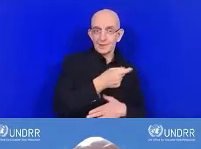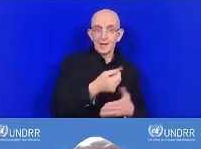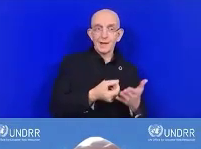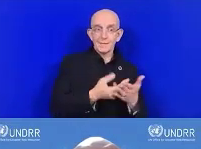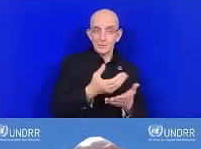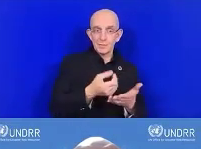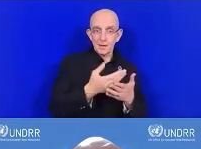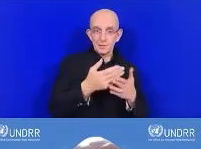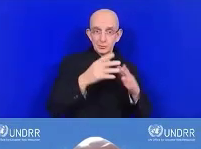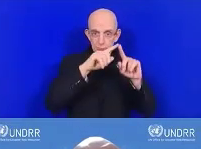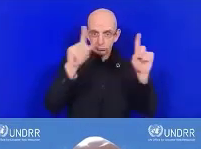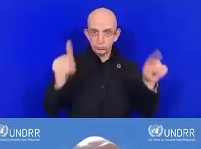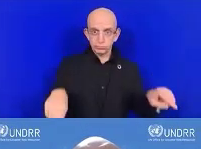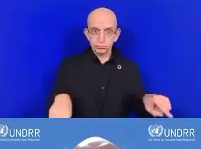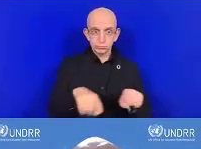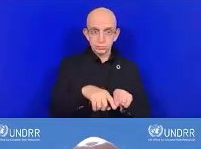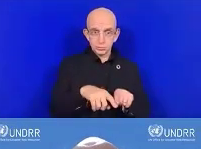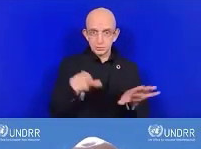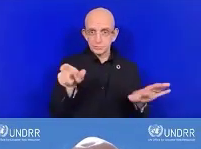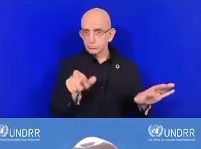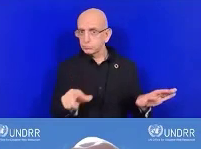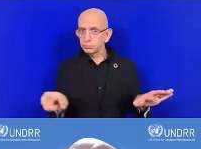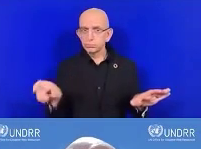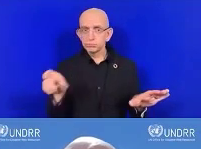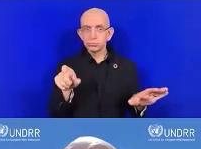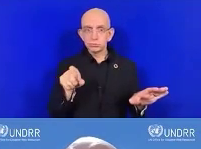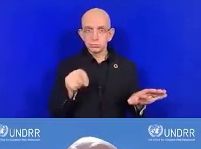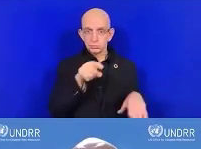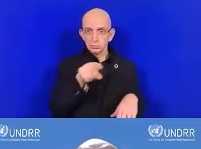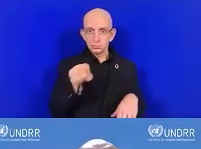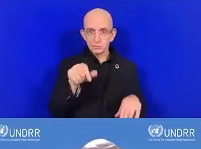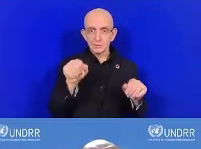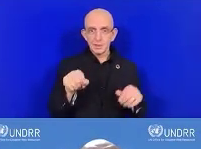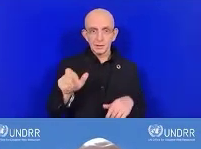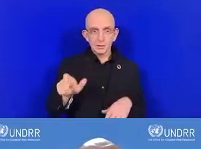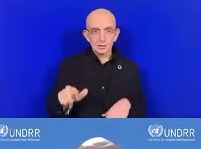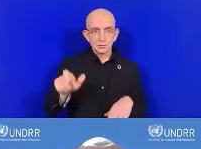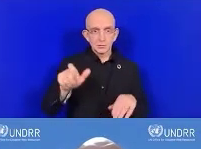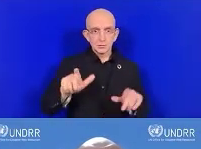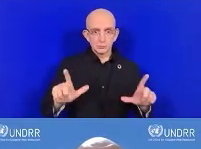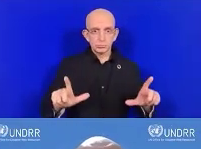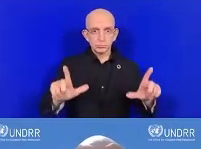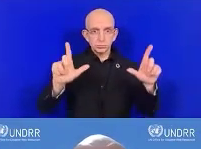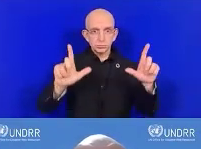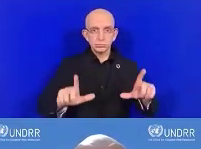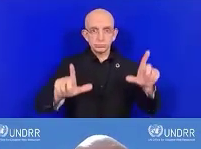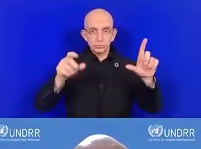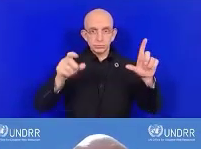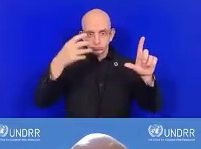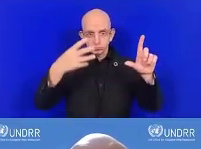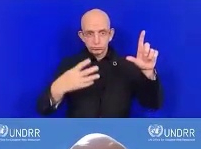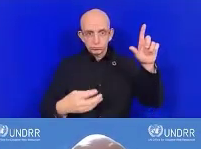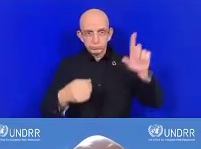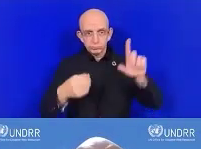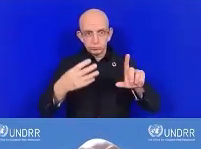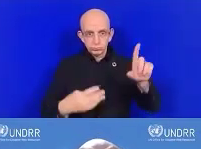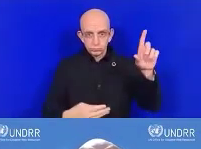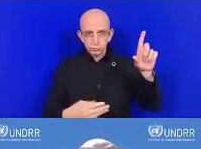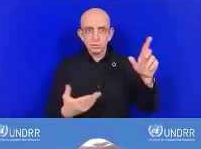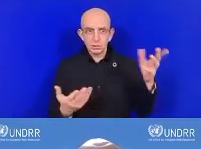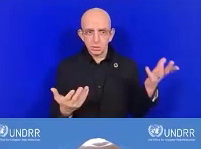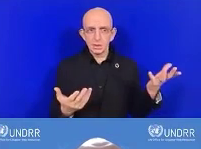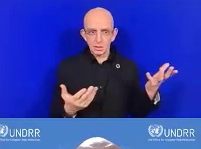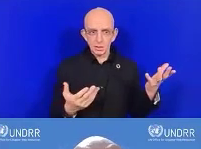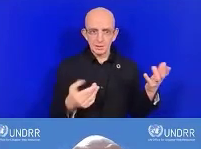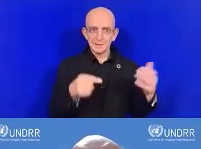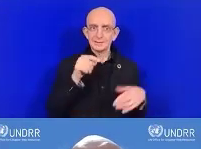parlent de la ville ou bien si c'est pour un gouvernement